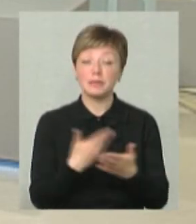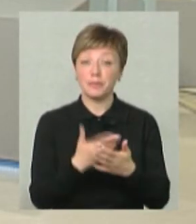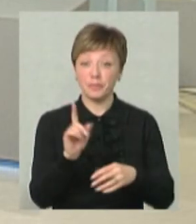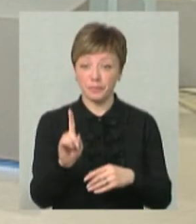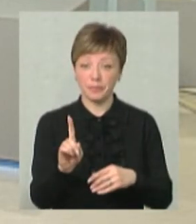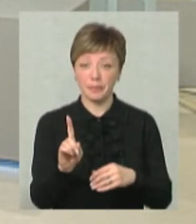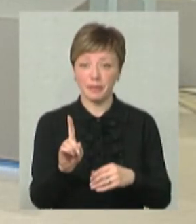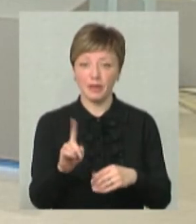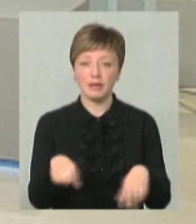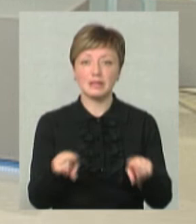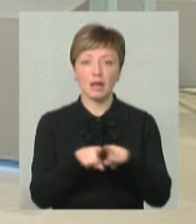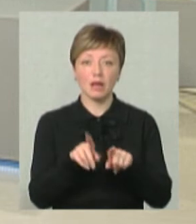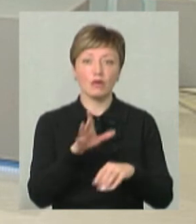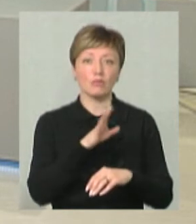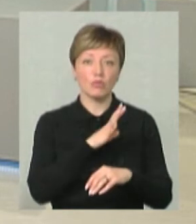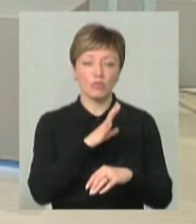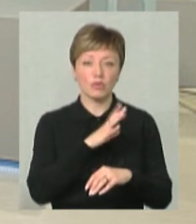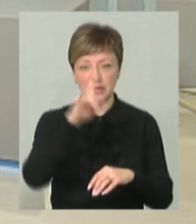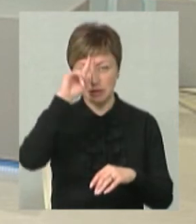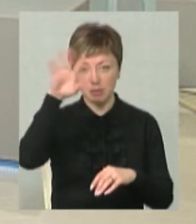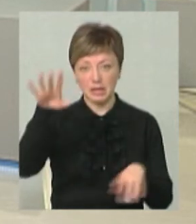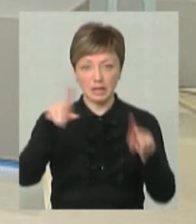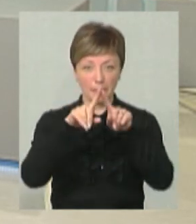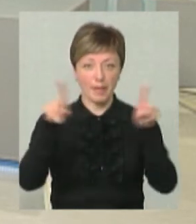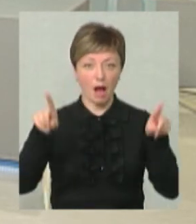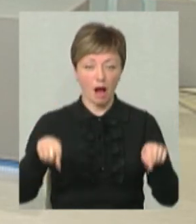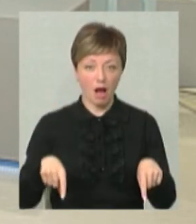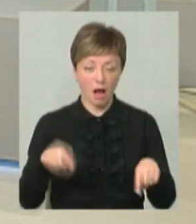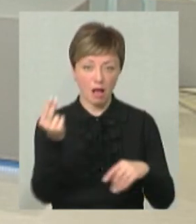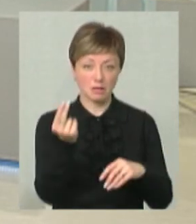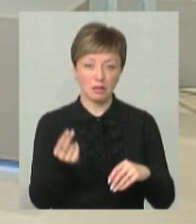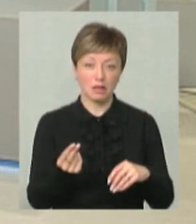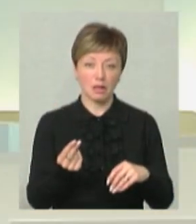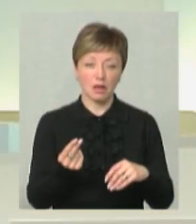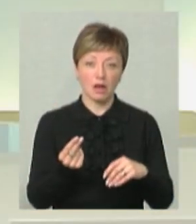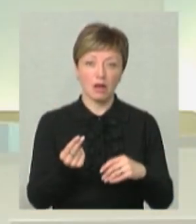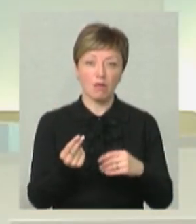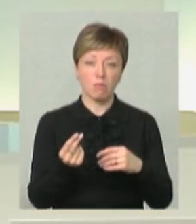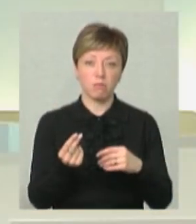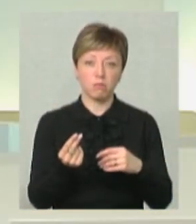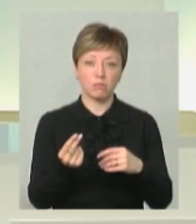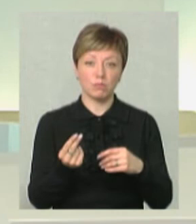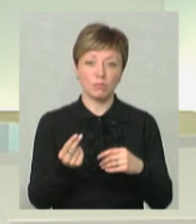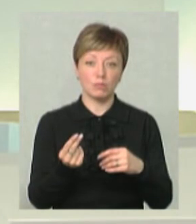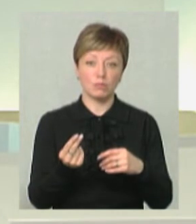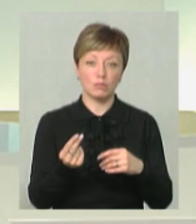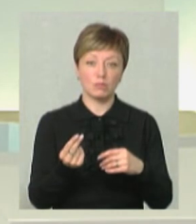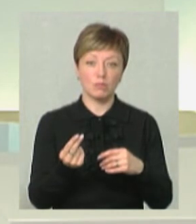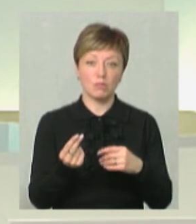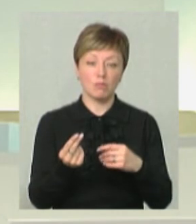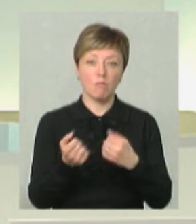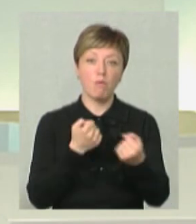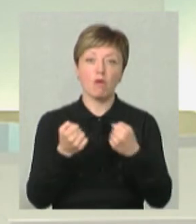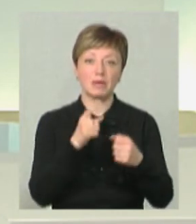речі, такий був знаменитий плакат, це боротьба за мир